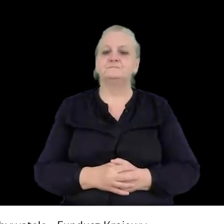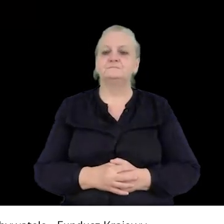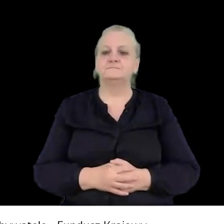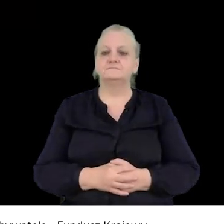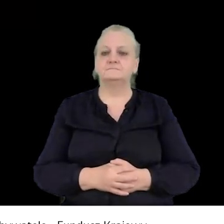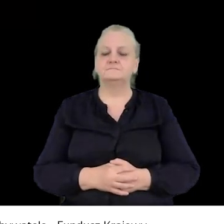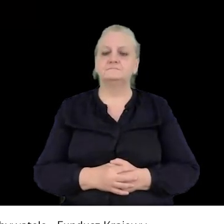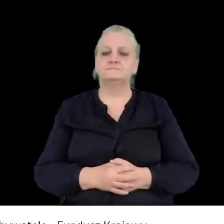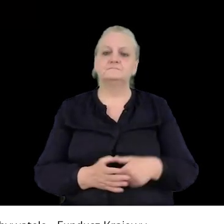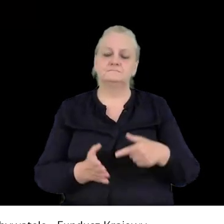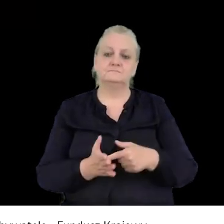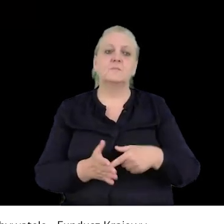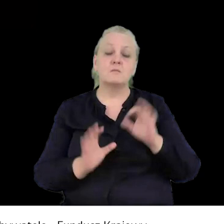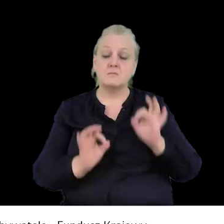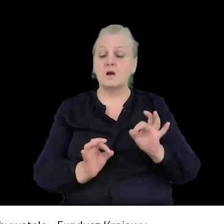wyznacznikiem legalności zgromadzenia.